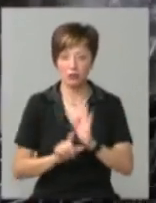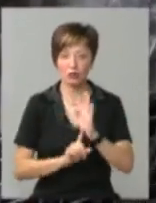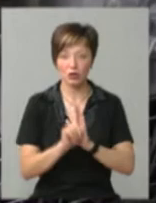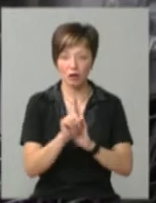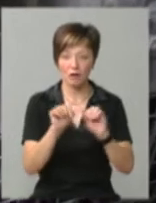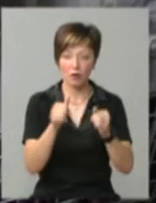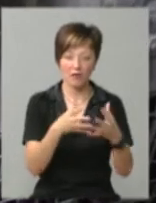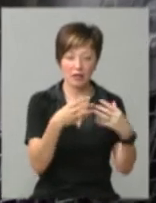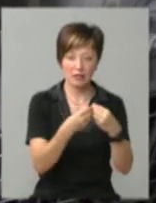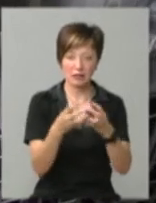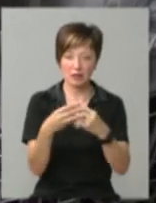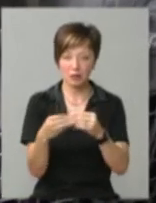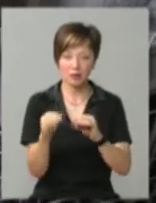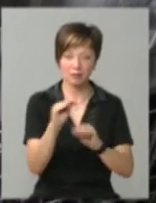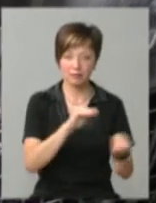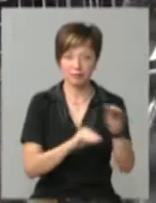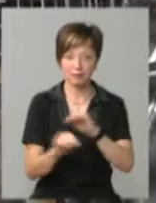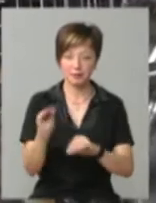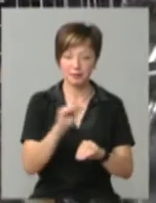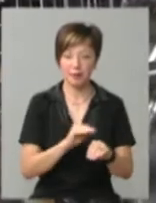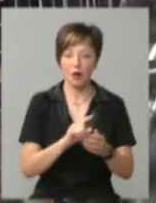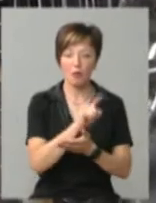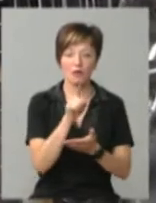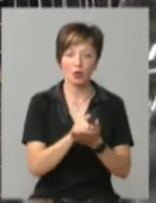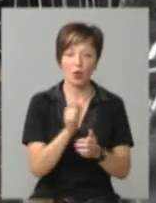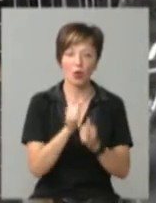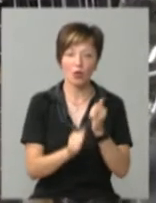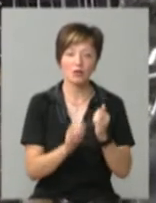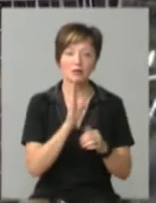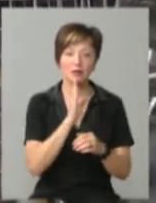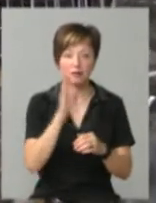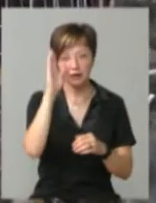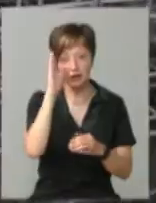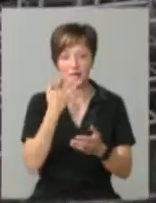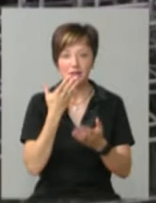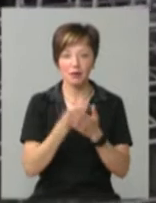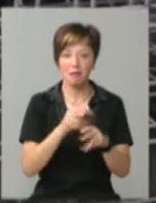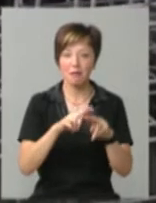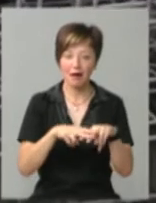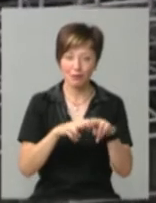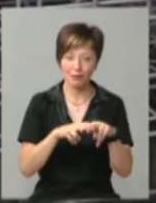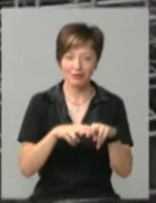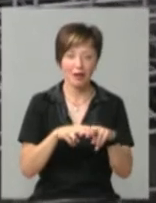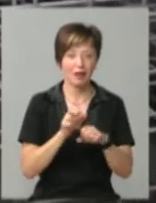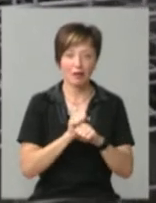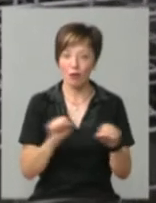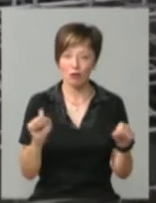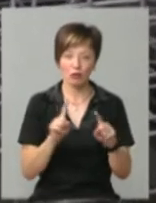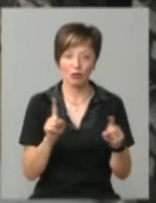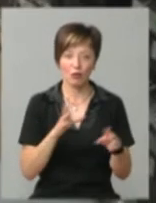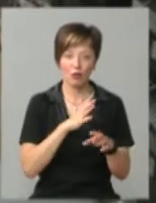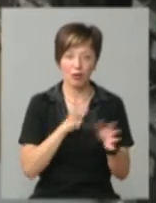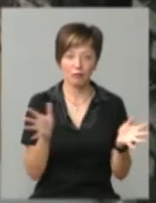формувати сім'ї, каже Роман Єфименко. Обов'язково кожна самочка і самець має свій паспорт, тому що не можна, щоб вони були